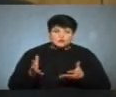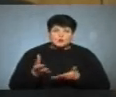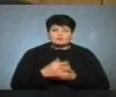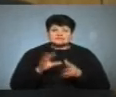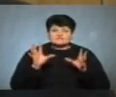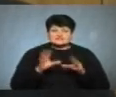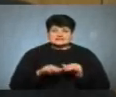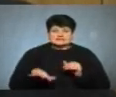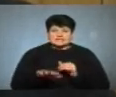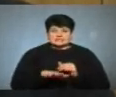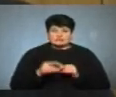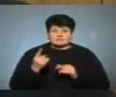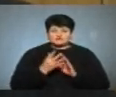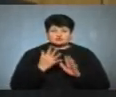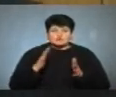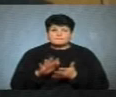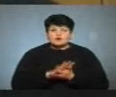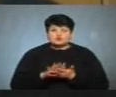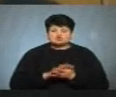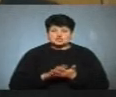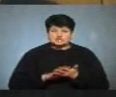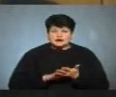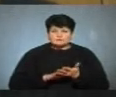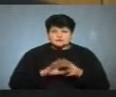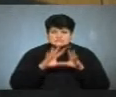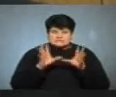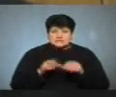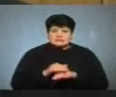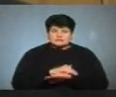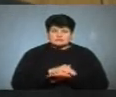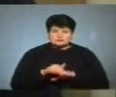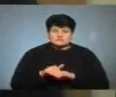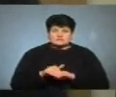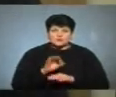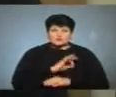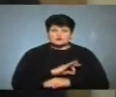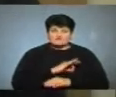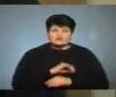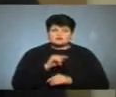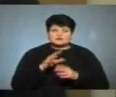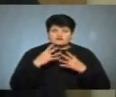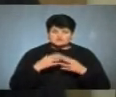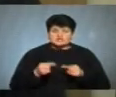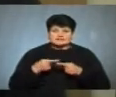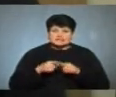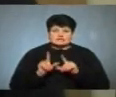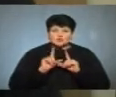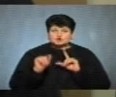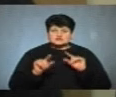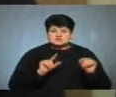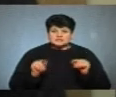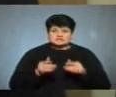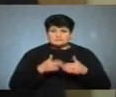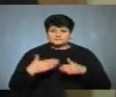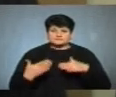території. В першу чергу ми очищаємо загальні вулиці, загальне користування. А тоді вже техніка роз'їжджається по більш бічних